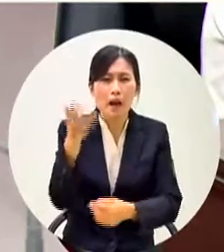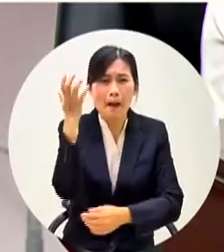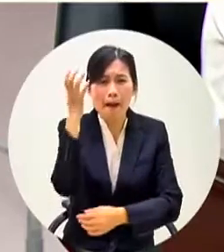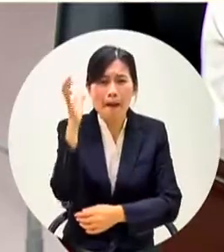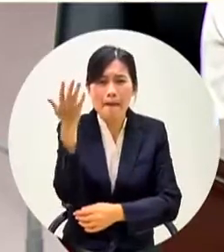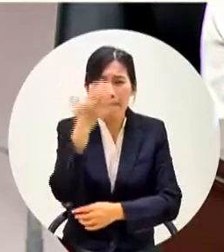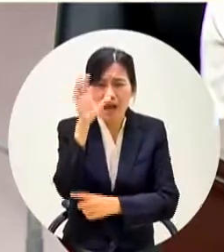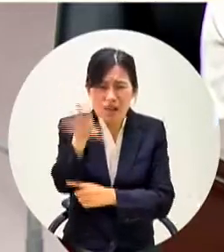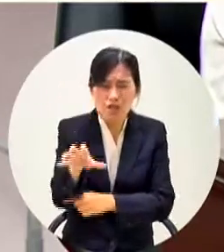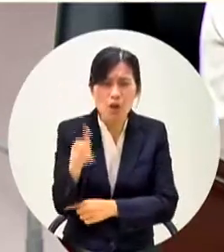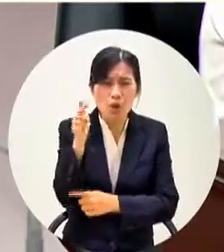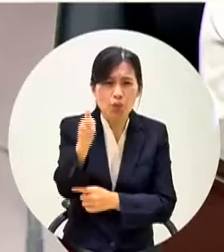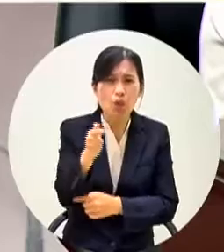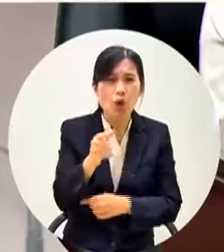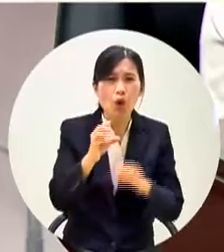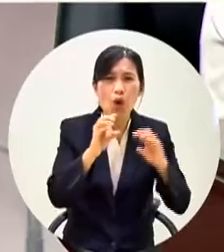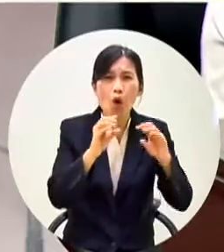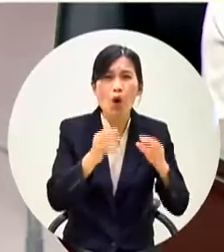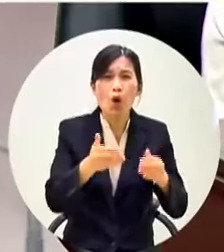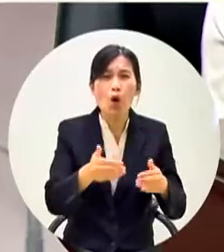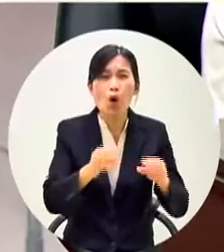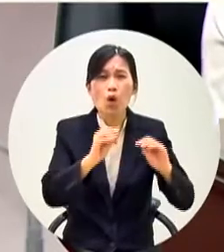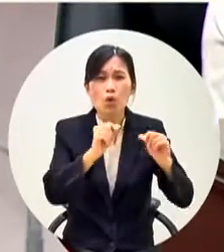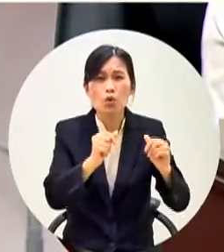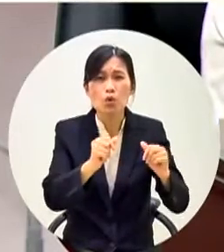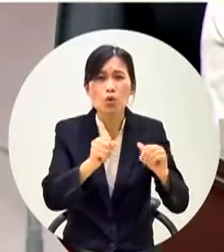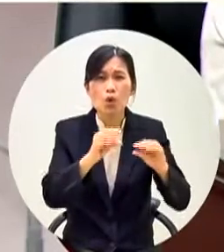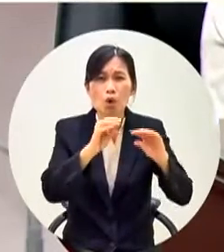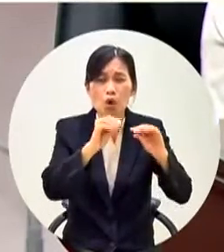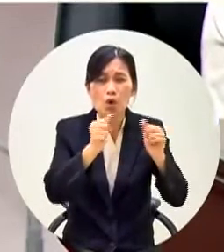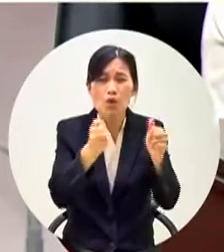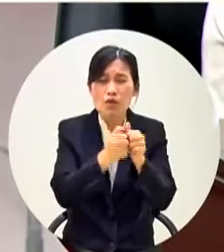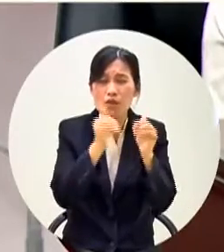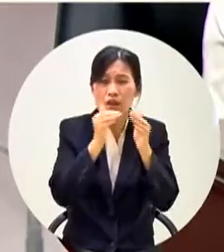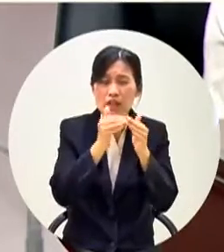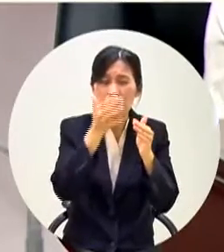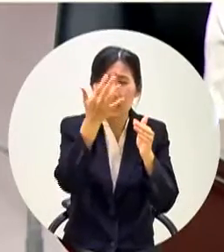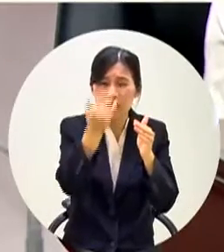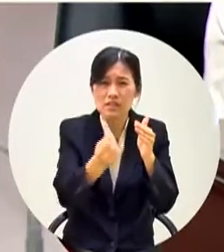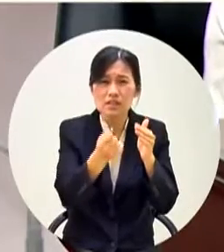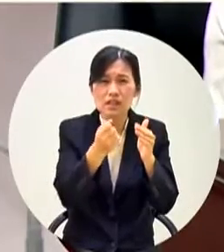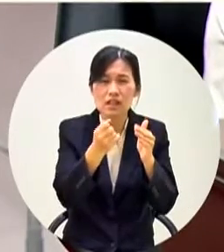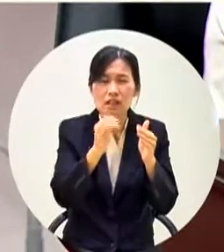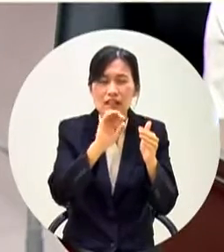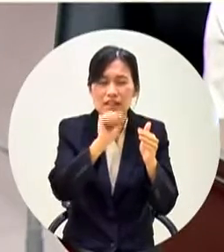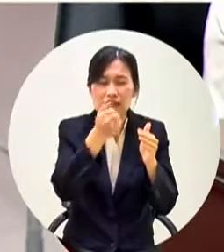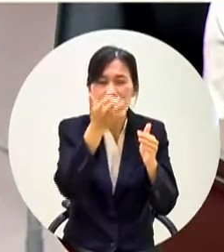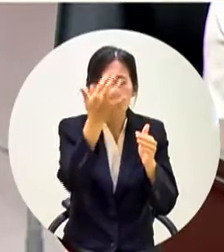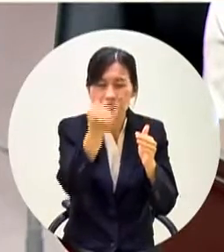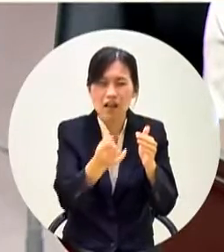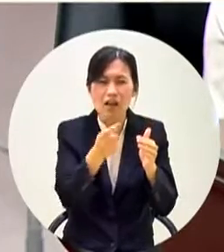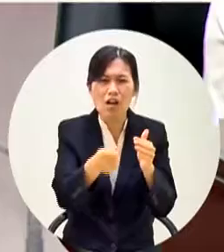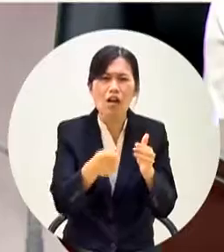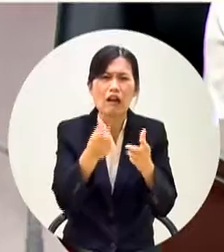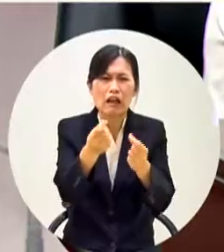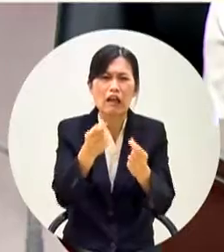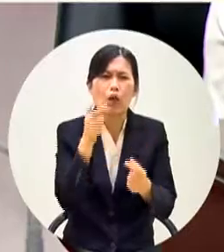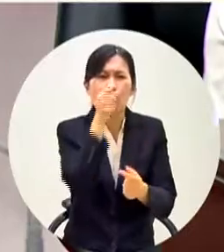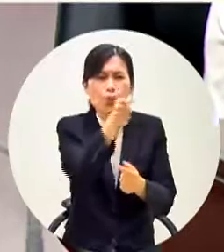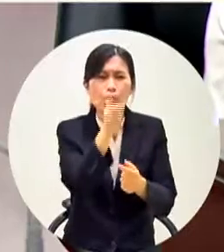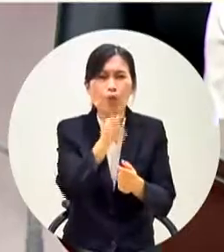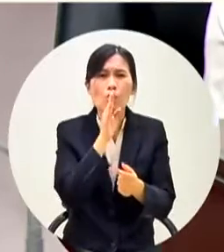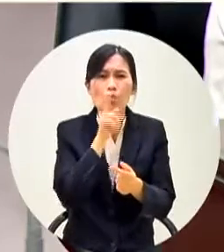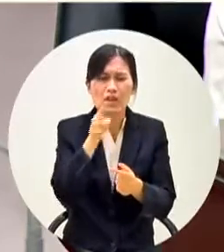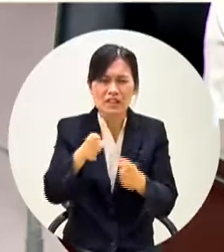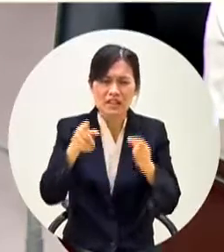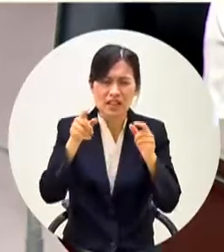鄉陸淑美副市長的也很多偏鄉我告訴你你們是浪費在這樣子我現在告訴你你們不應該